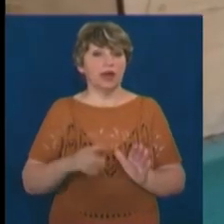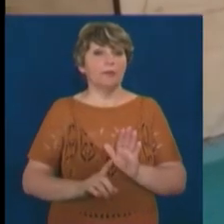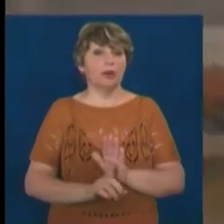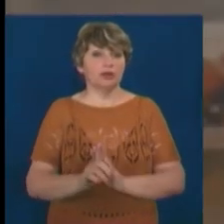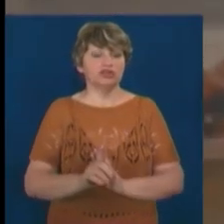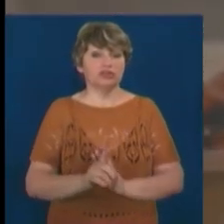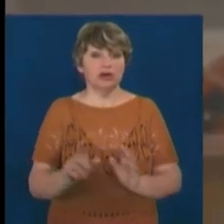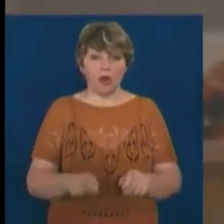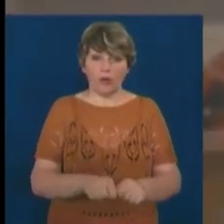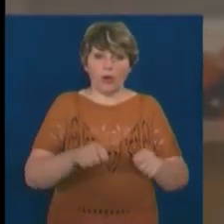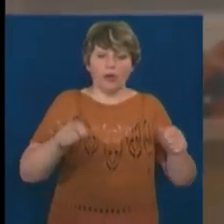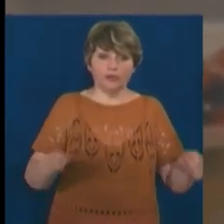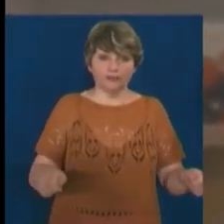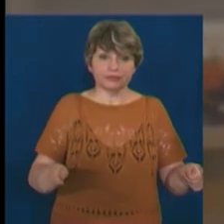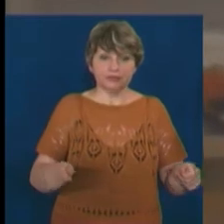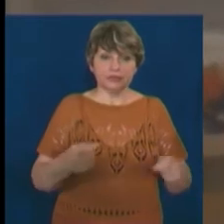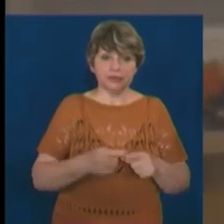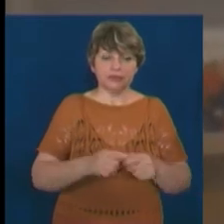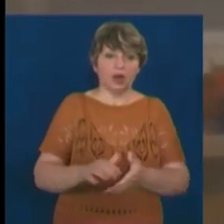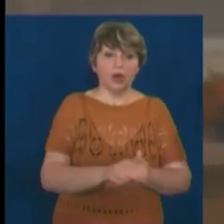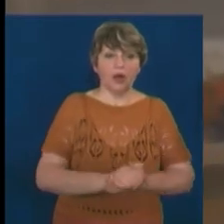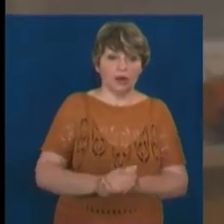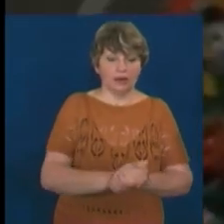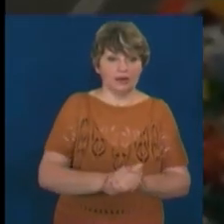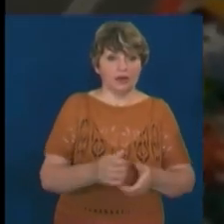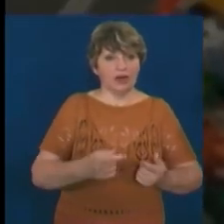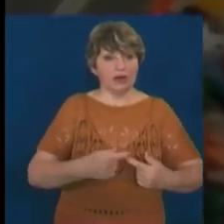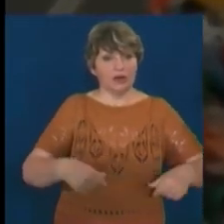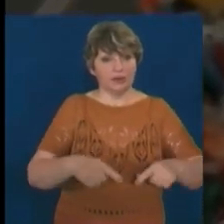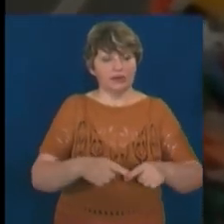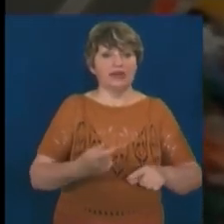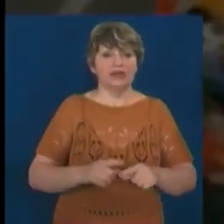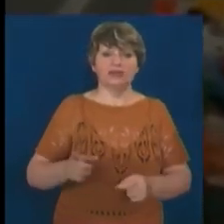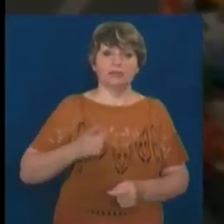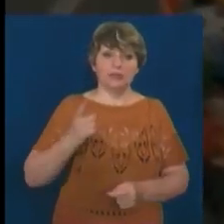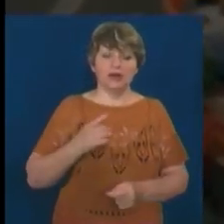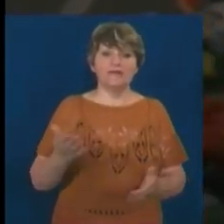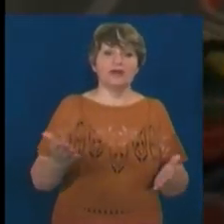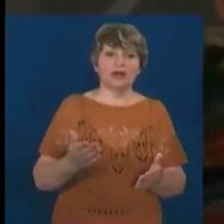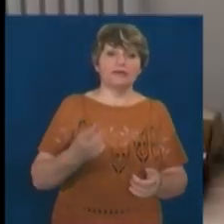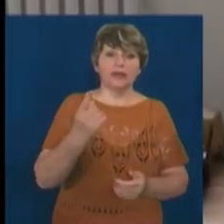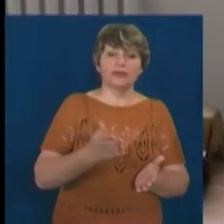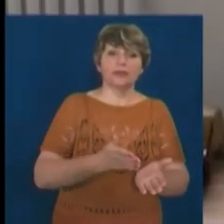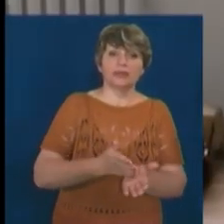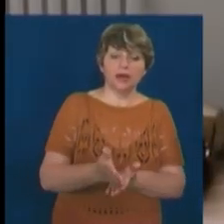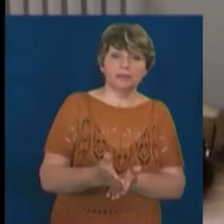відкривати громадську організацію. Зараз це відкрита громадська майстерня, в якій один з напрямків – це переробка